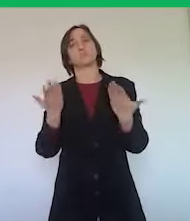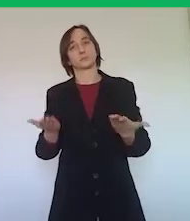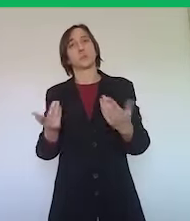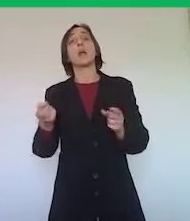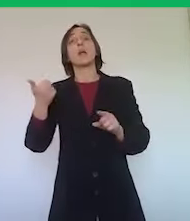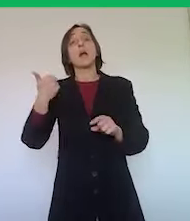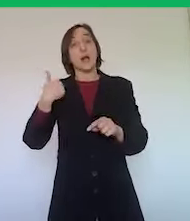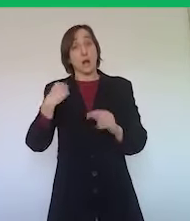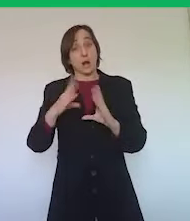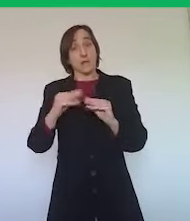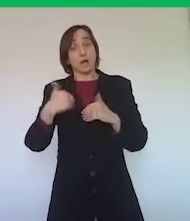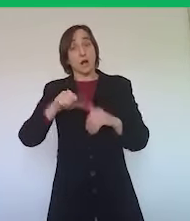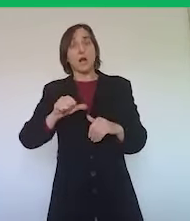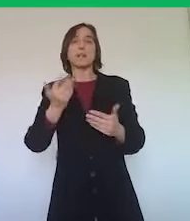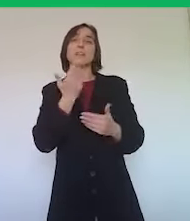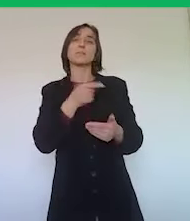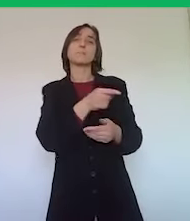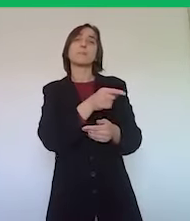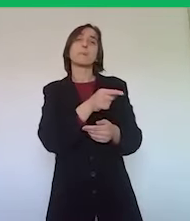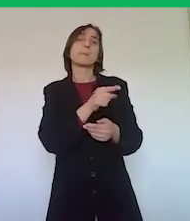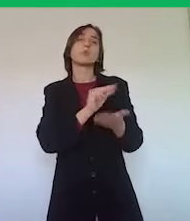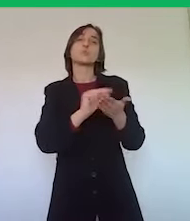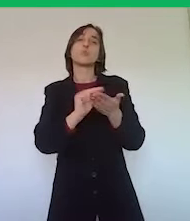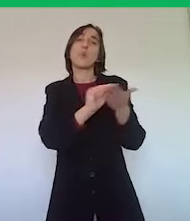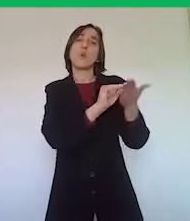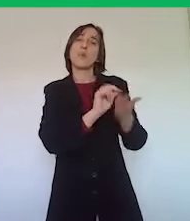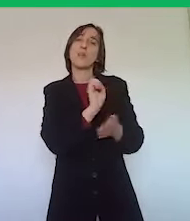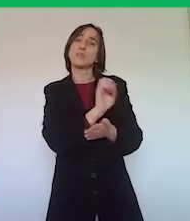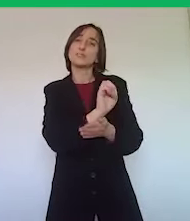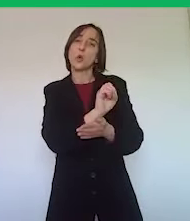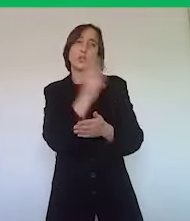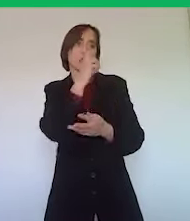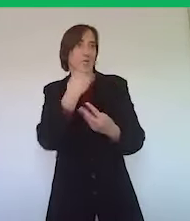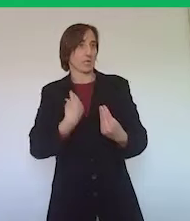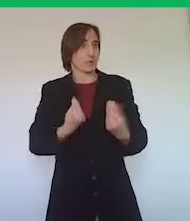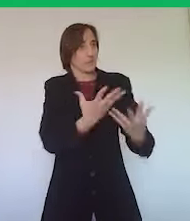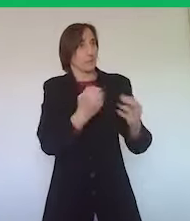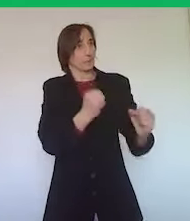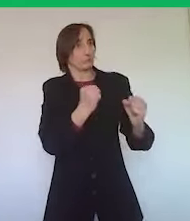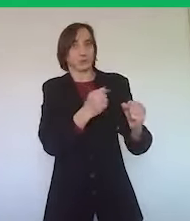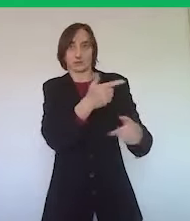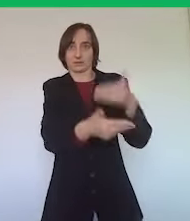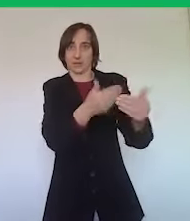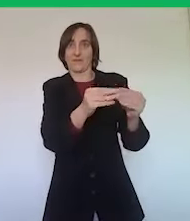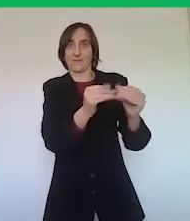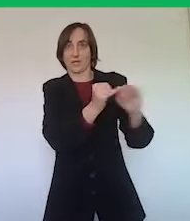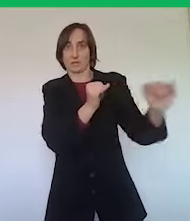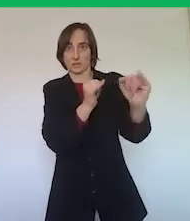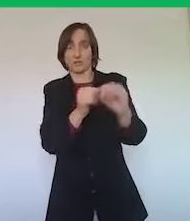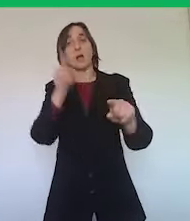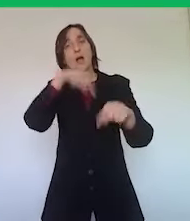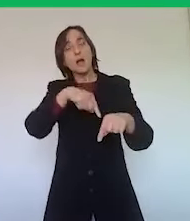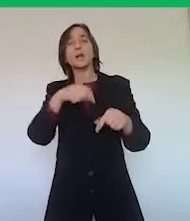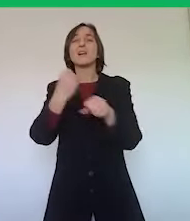anche facilitando ad esempio le lezioni scolastiche, così come anche il lavoro nelle